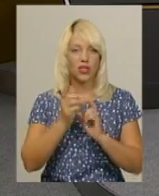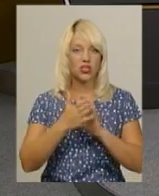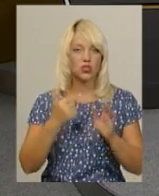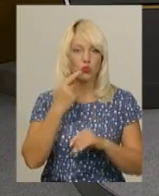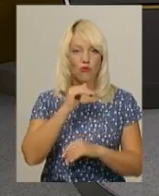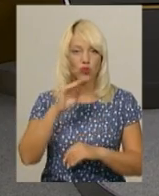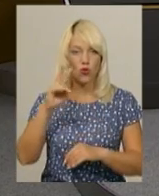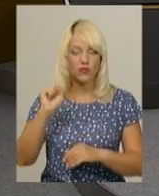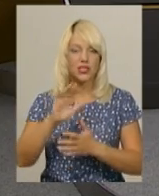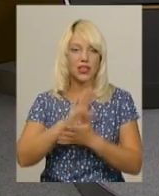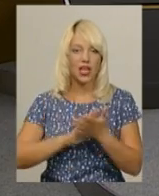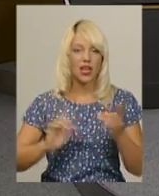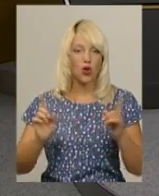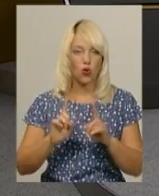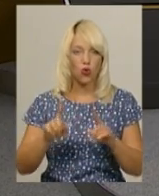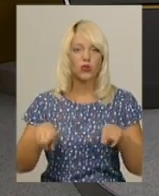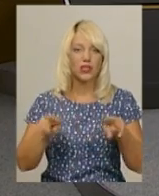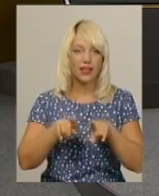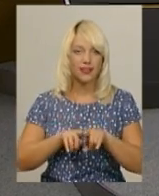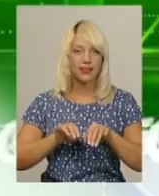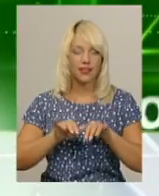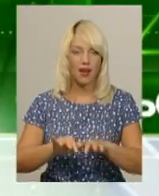Оксана Фіновська. Далі коротко про такі теми.